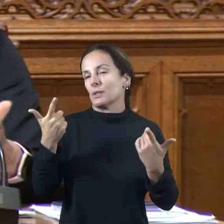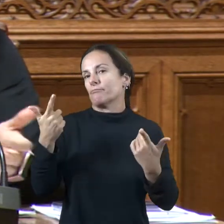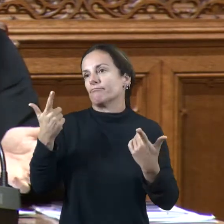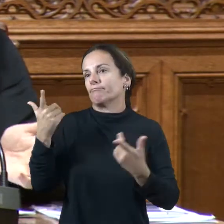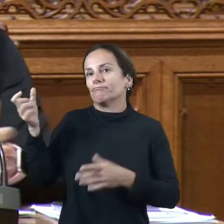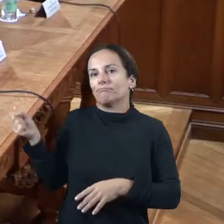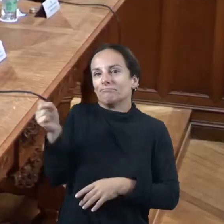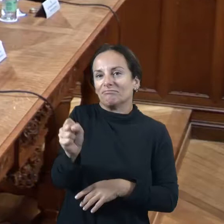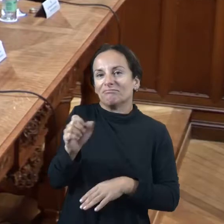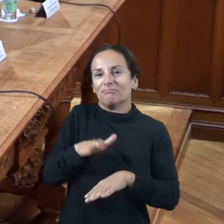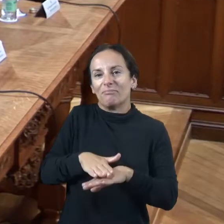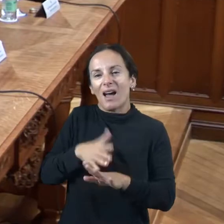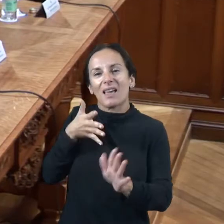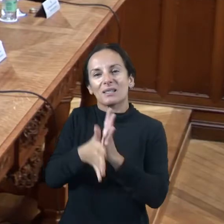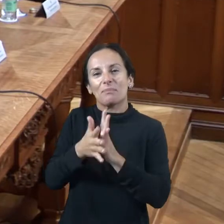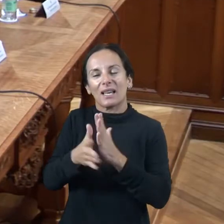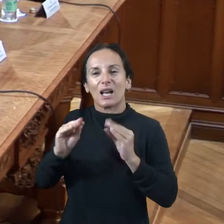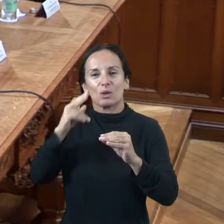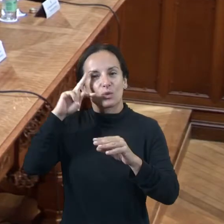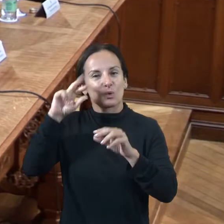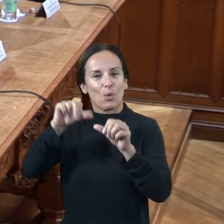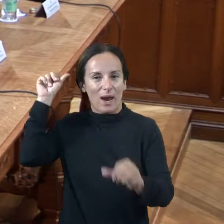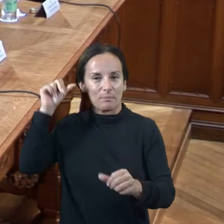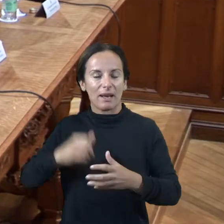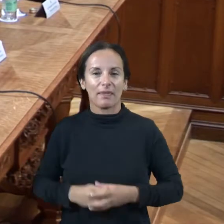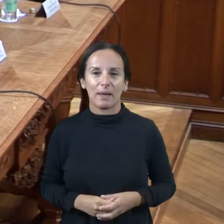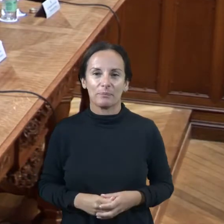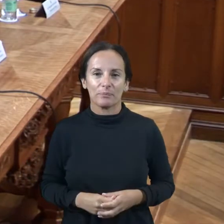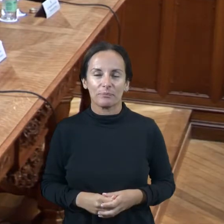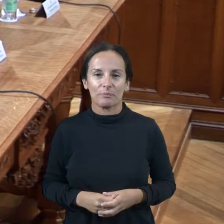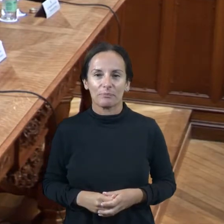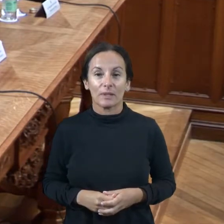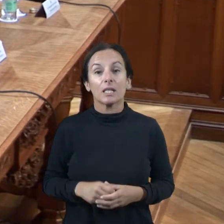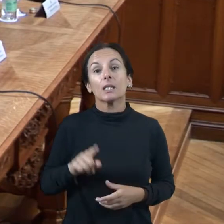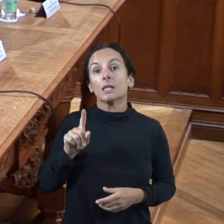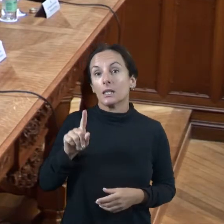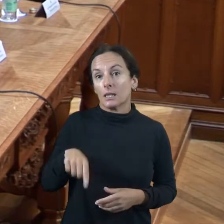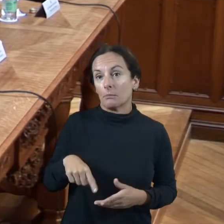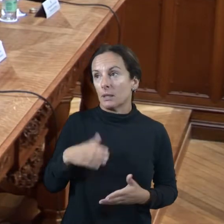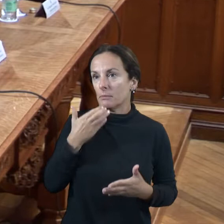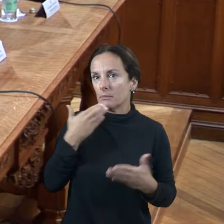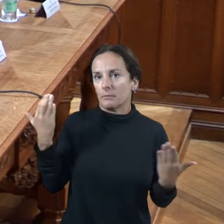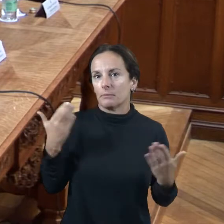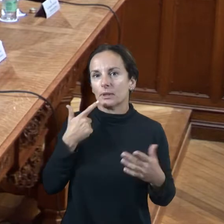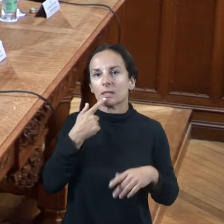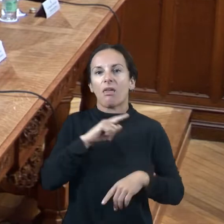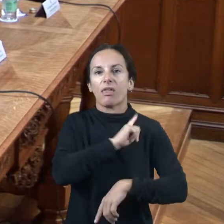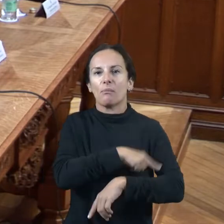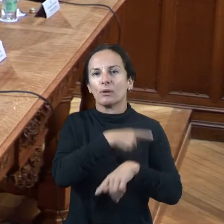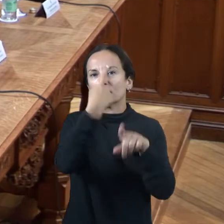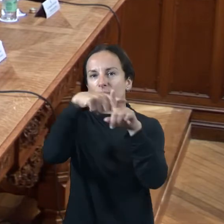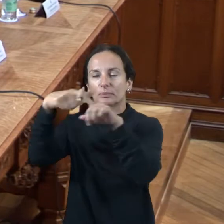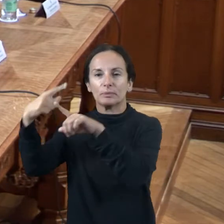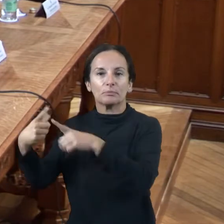'elit o que estan tenint i també amb els clubs de referència que tenim aquí a Mallorca de diferents esports que estan a primeres categories